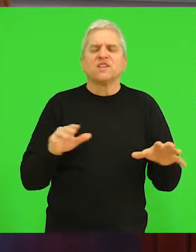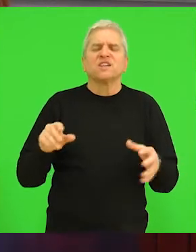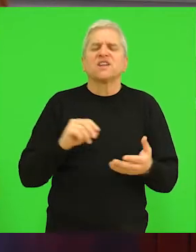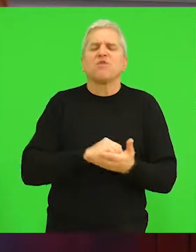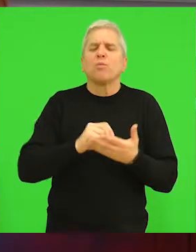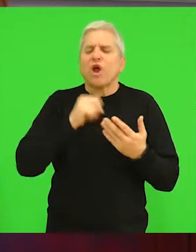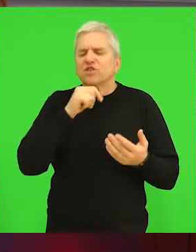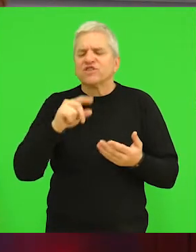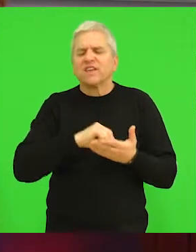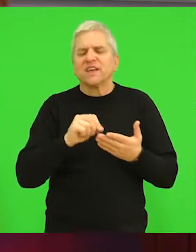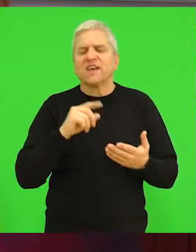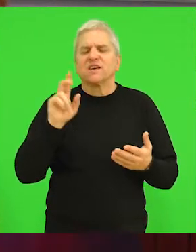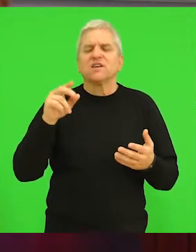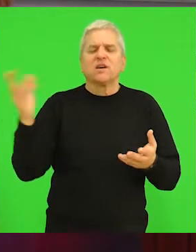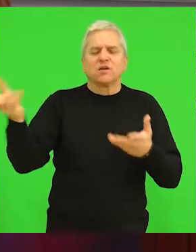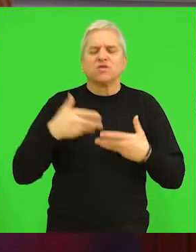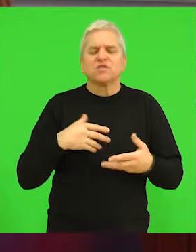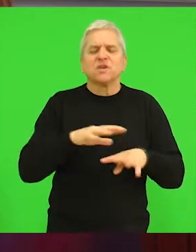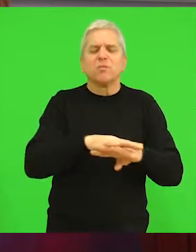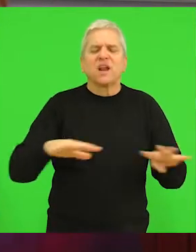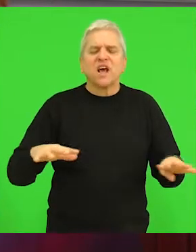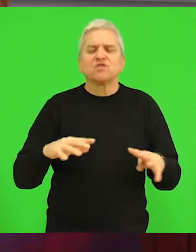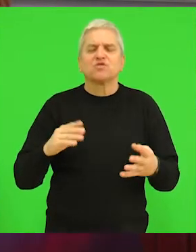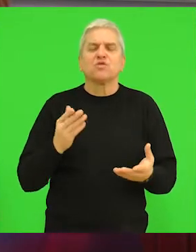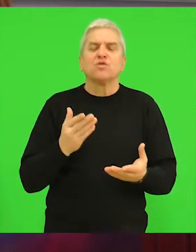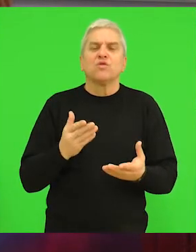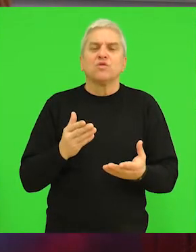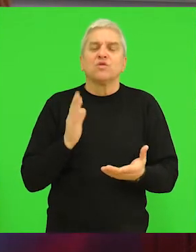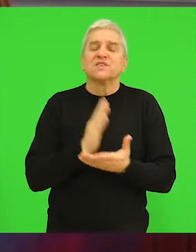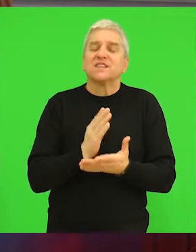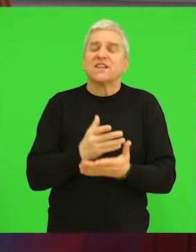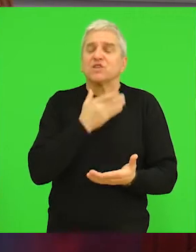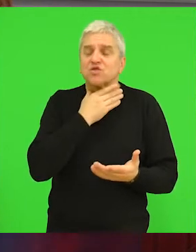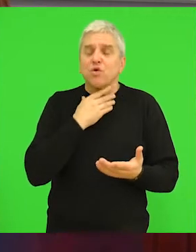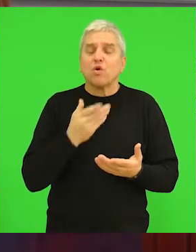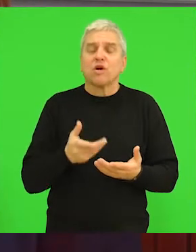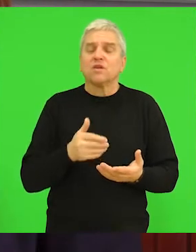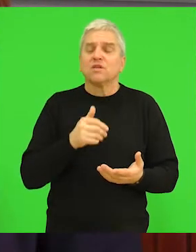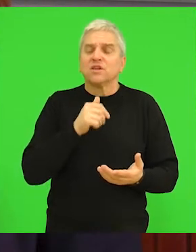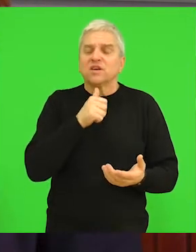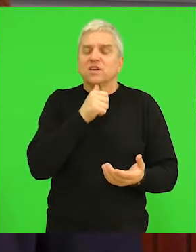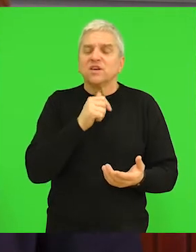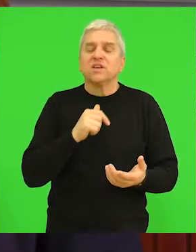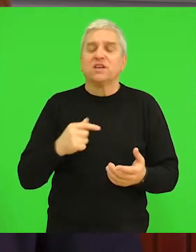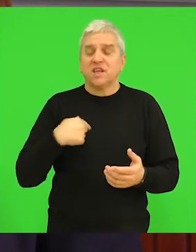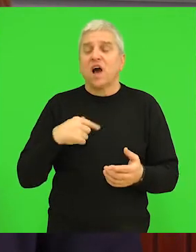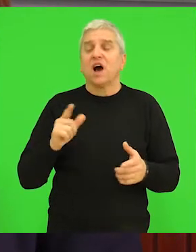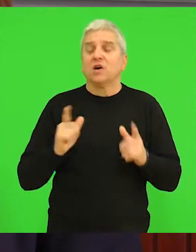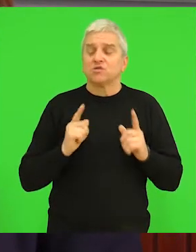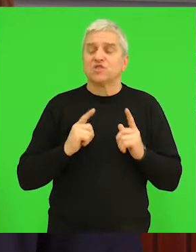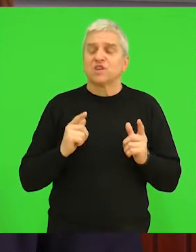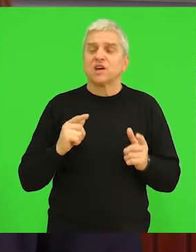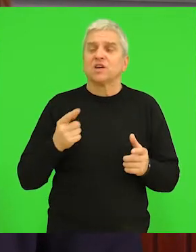prosvjeti mora doneti mrežu srednjih škola, mora doneti mrežu srednjih škola i ja očekujem